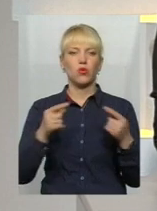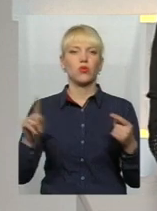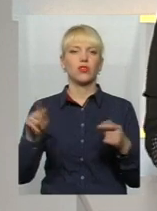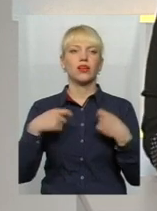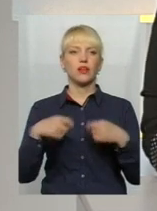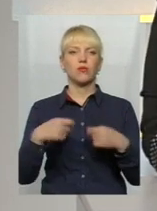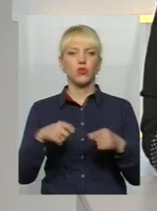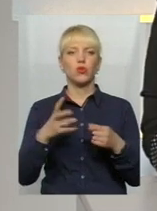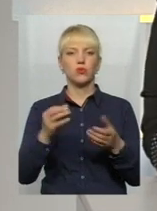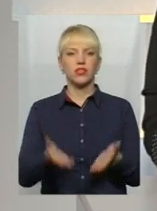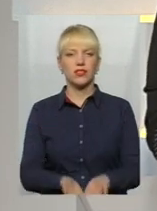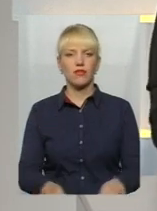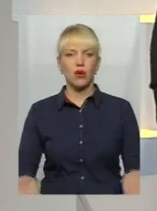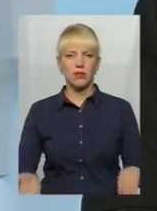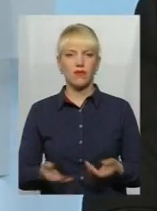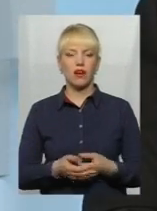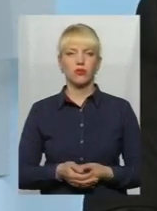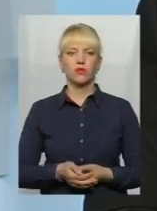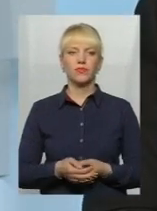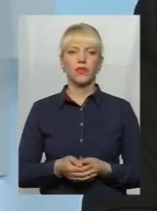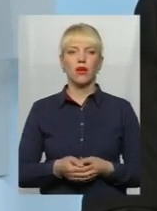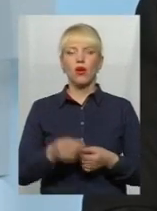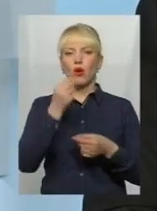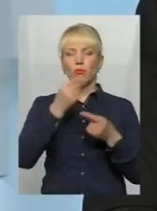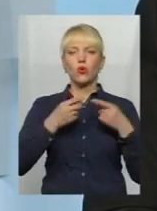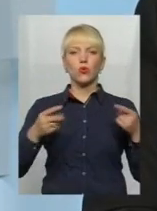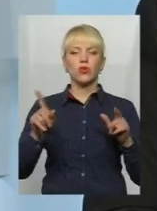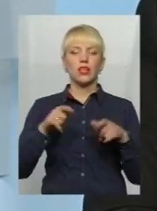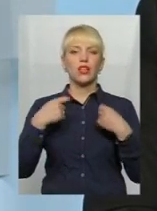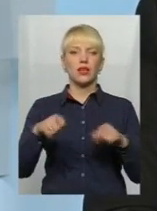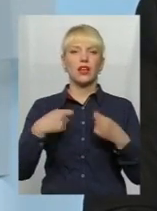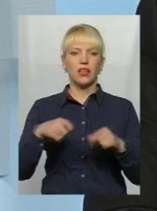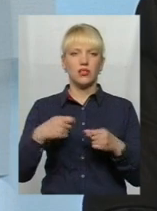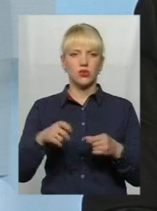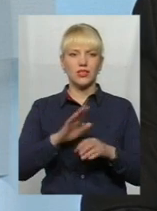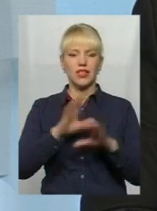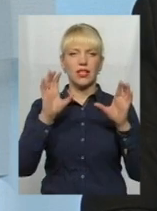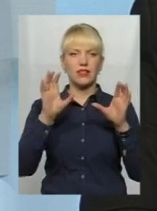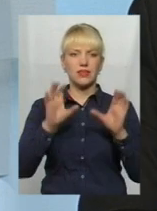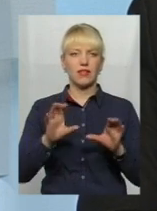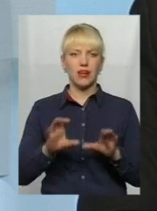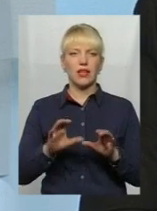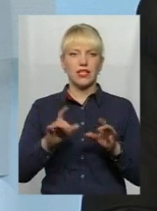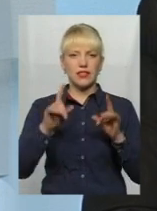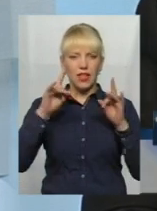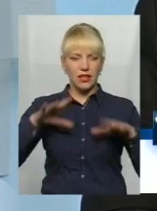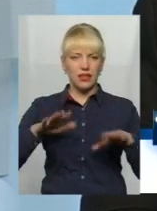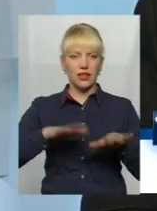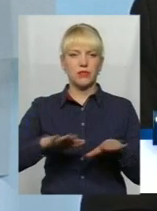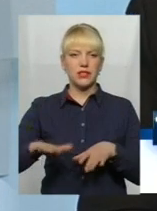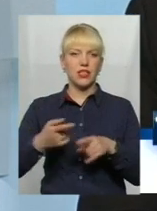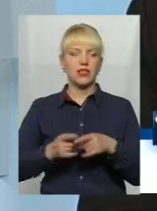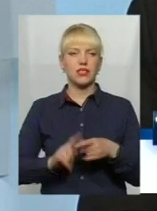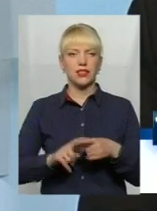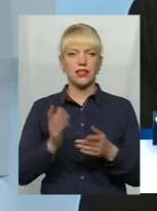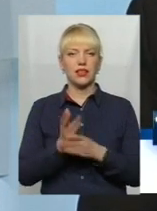з асфальту, як кажуть люди в народі? Продукти, які реалізовуються в несанкціонованих стихійних місцях, перш за все, вони